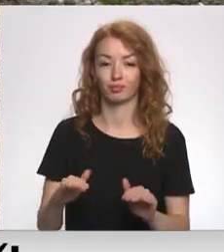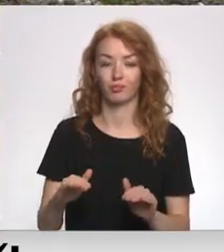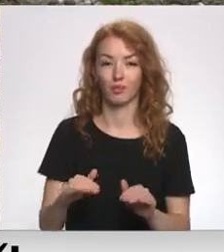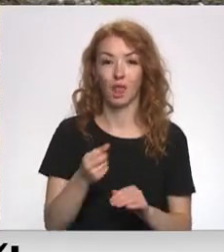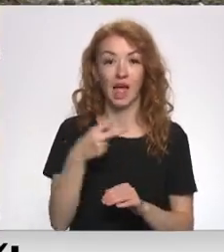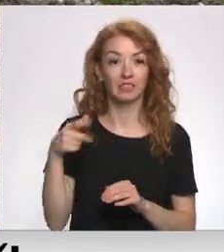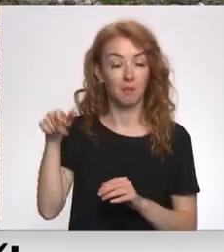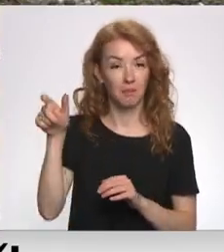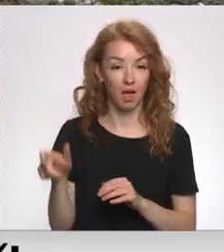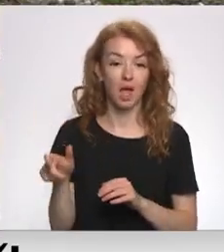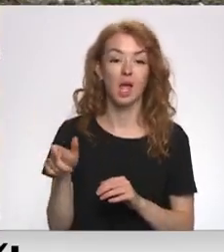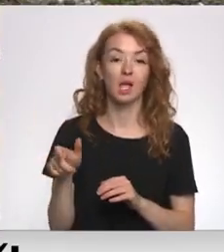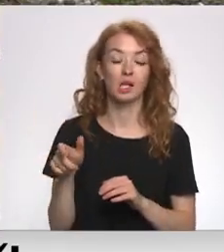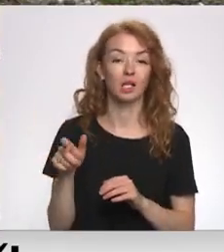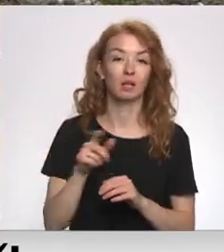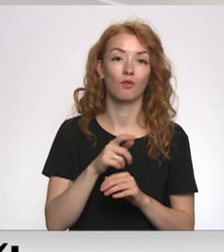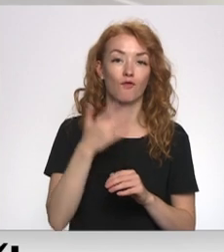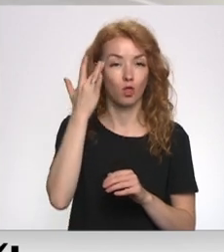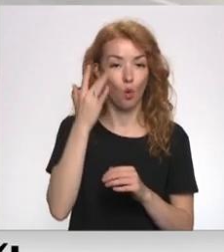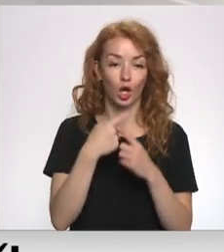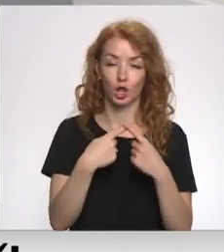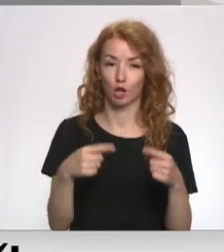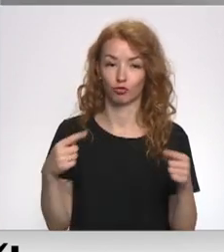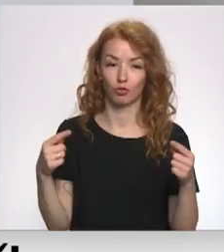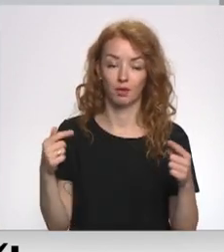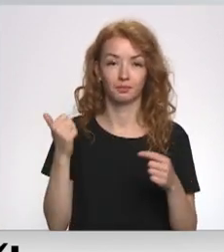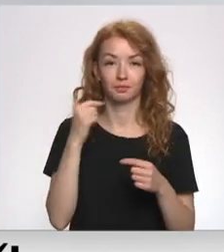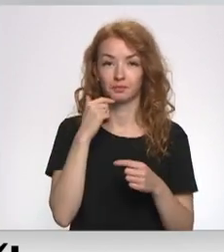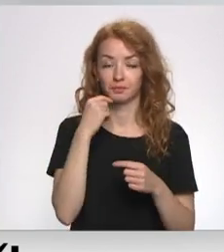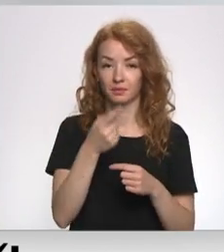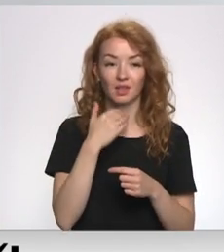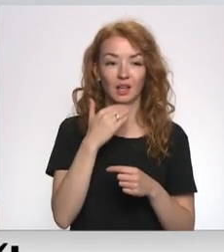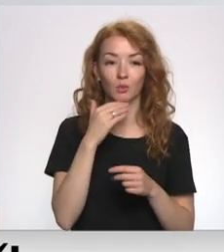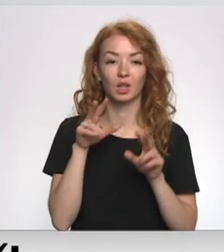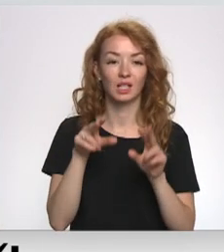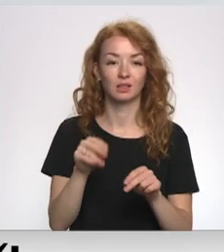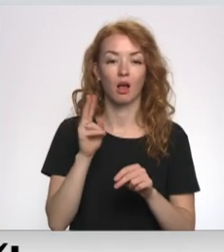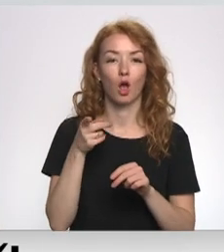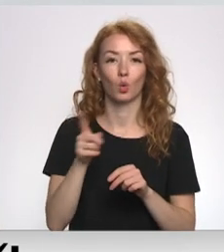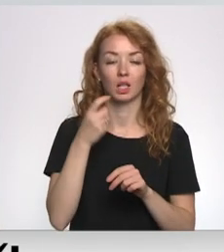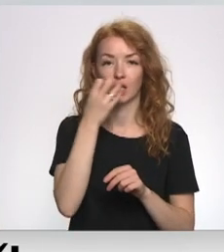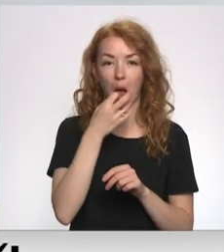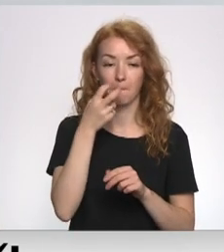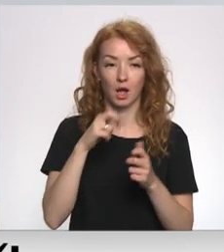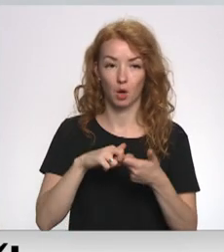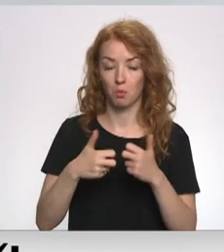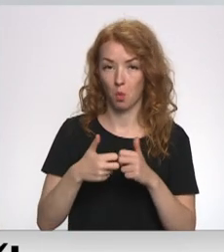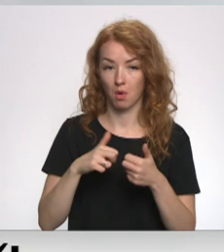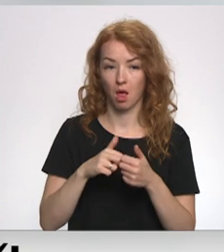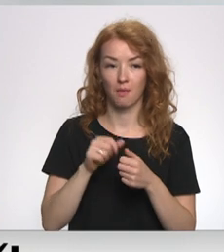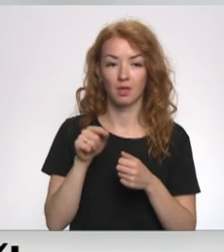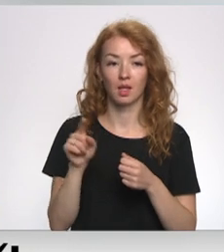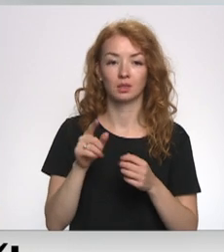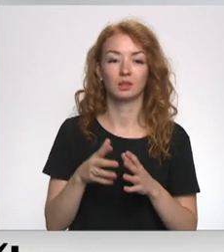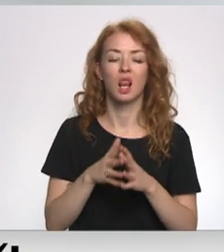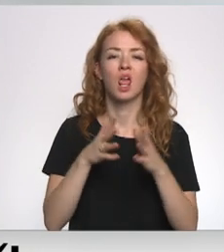viedokļi par notiekošo rāznā gan ir dažādi. Jūs negribētu ticēt, ka rāznā ir tieši skābekļa problēmas. Tas ir liels